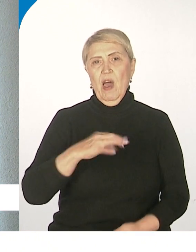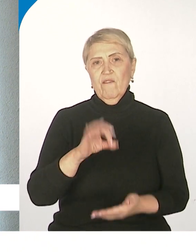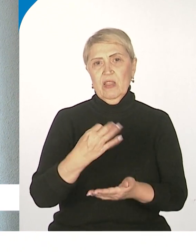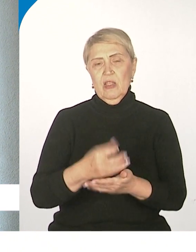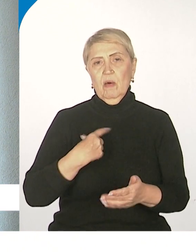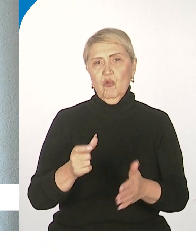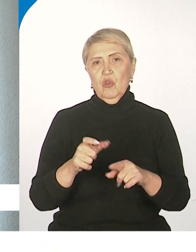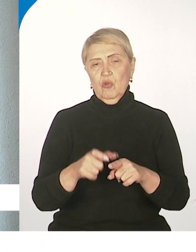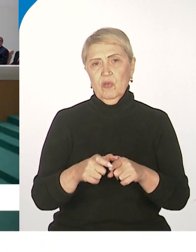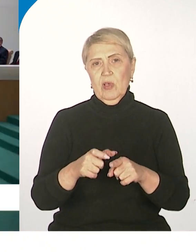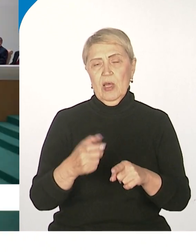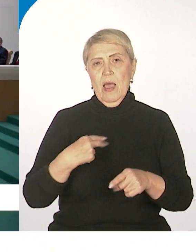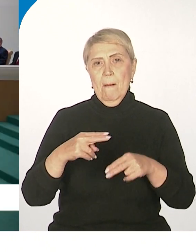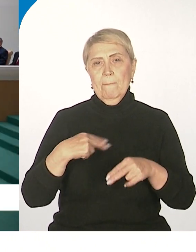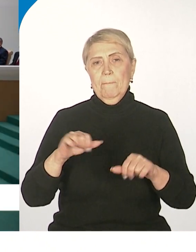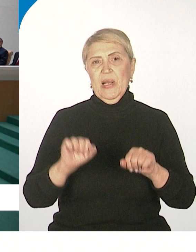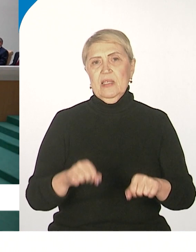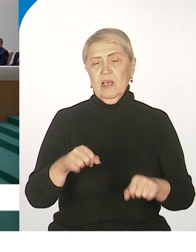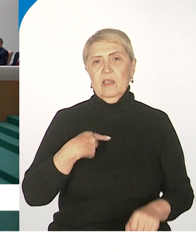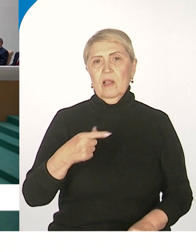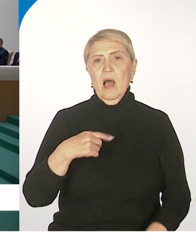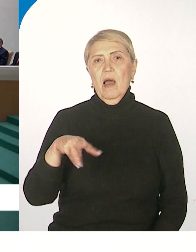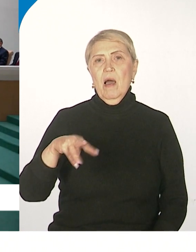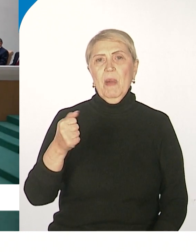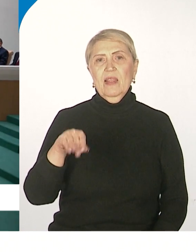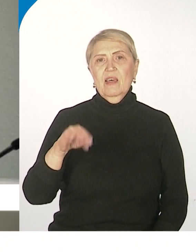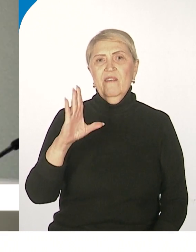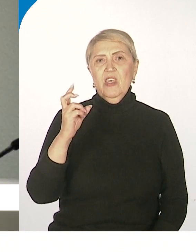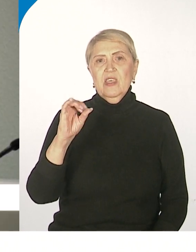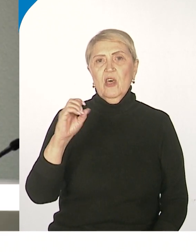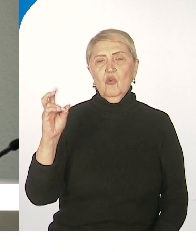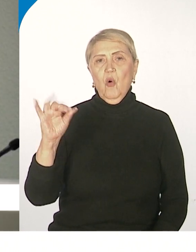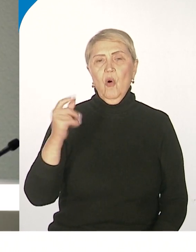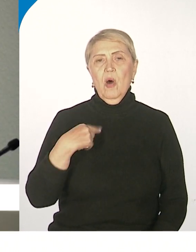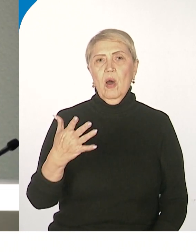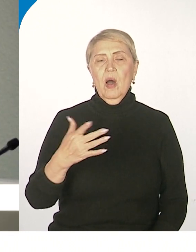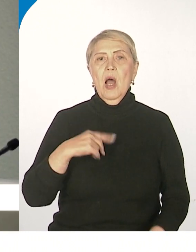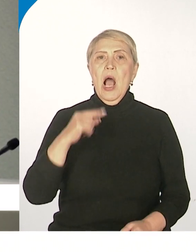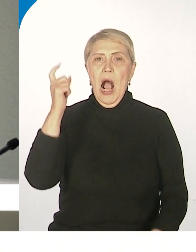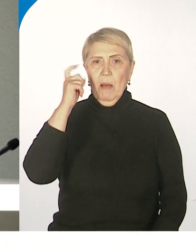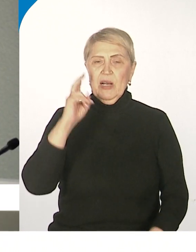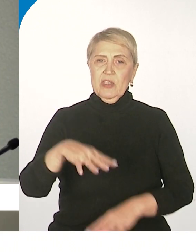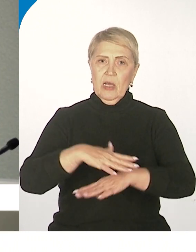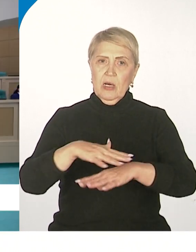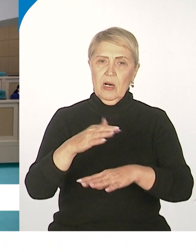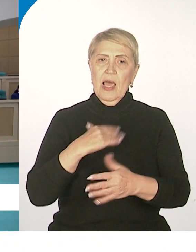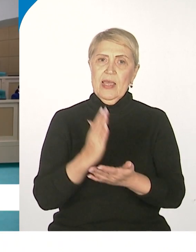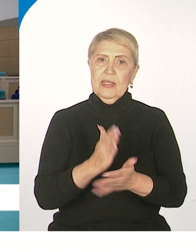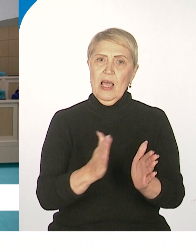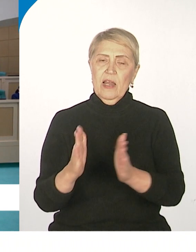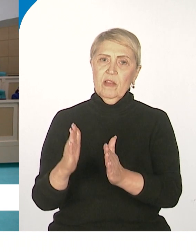слове председатель Совета Федерации Валентина Матвиенко отметила, что Хабаровский край обладает рядом преимуществ. У него выгодное